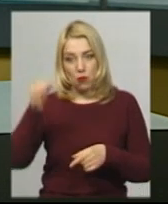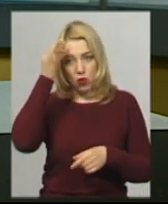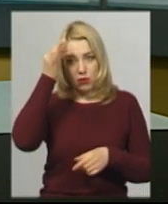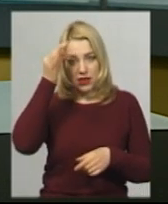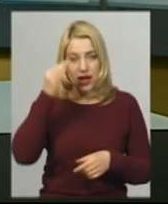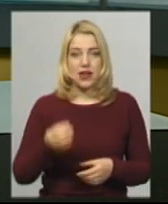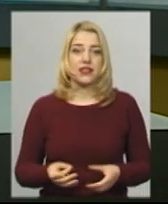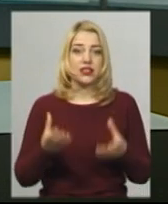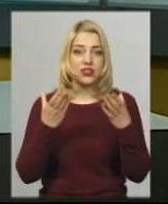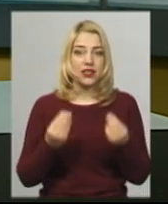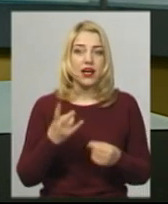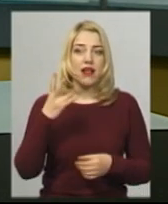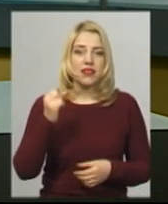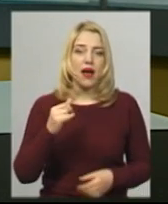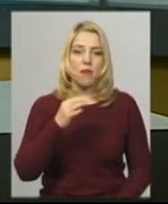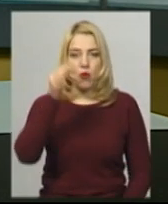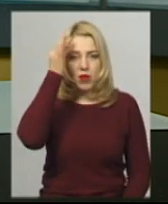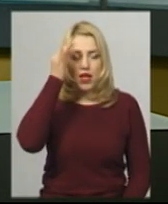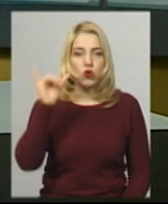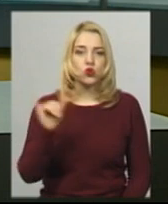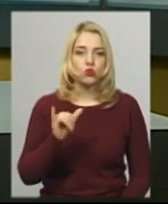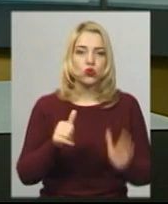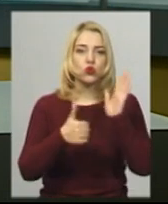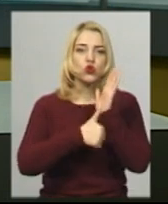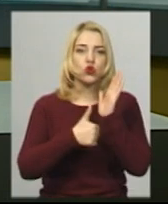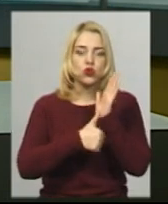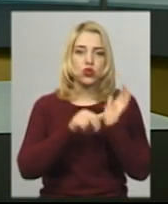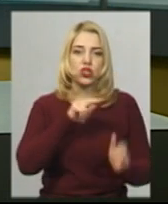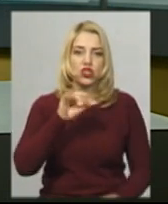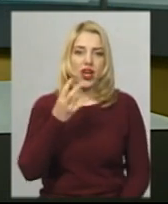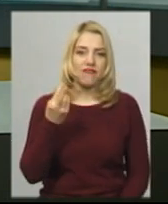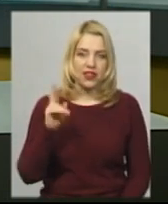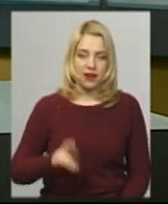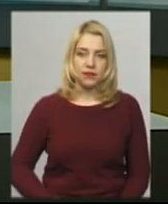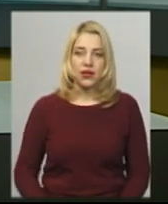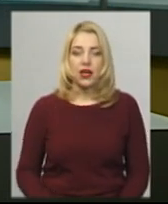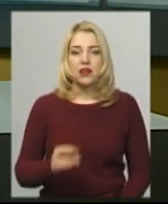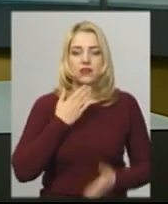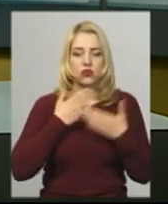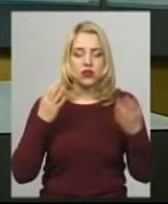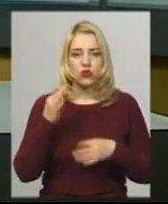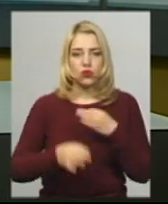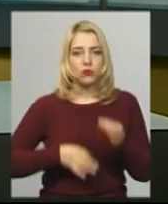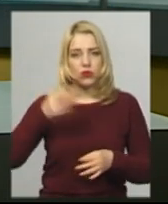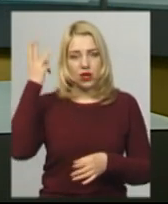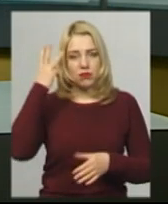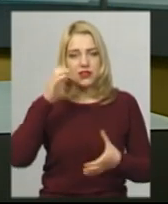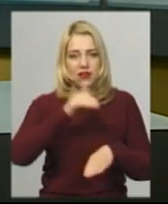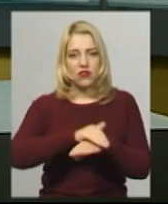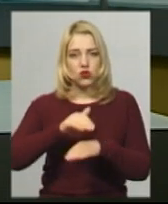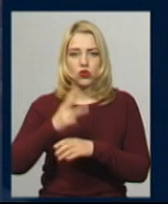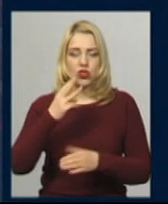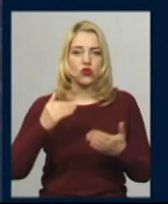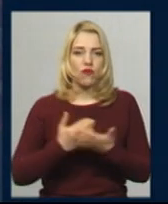Троїцьку-Батьківську поминальну суботу 6 червня. За останню добу на Хмельниччині зафіксовано три нових